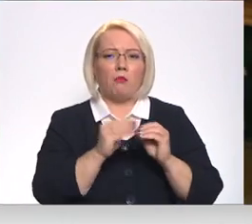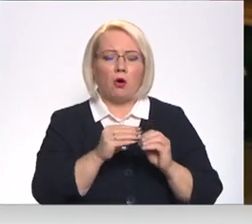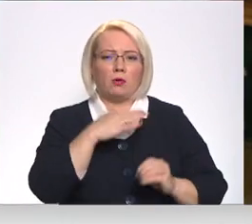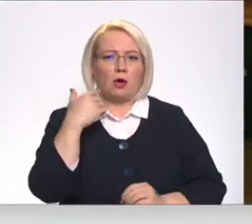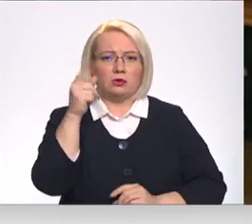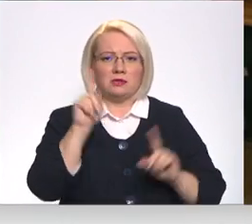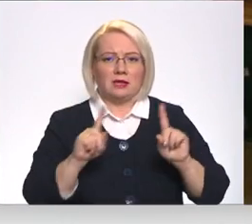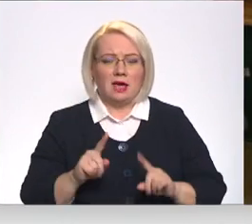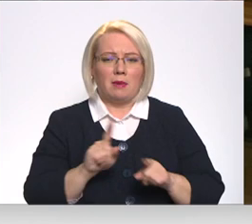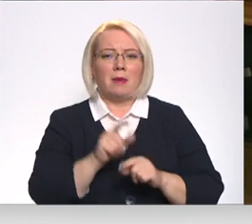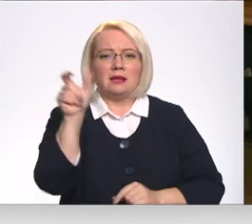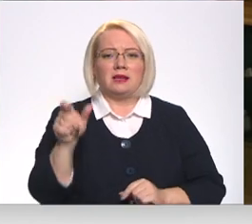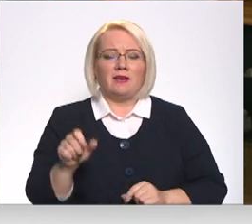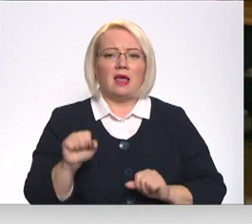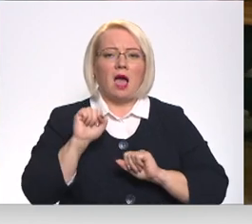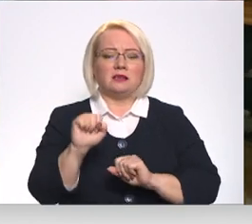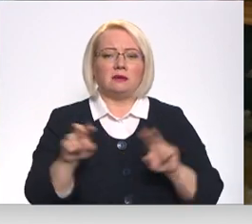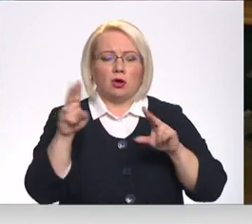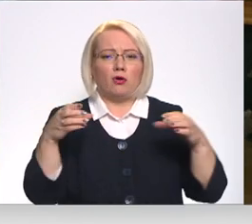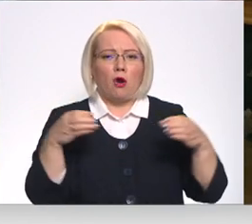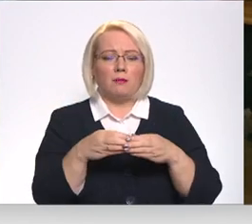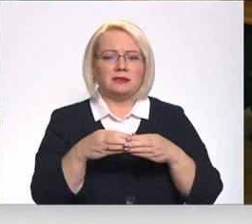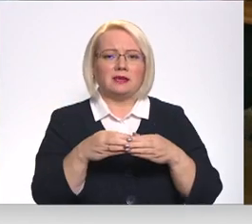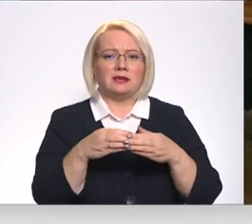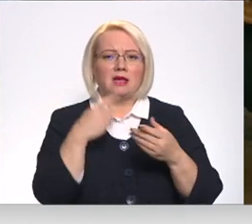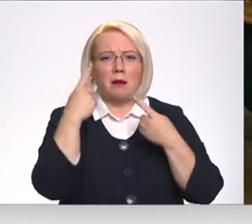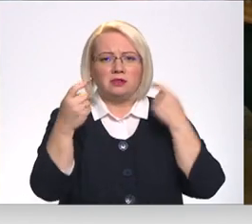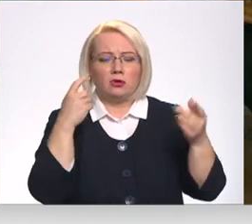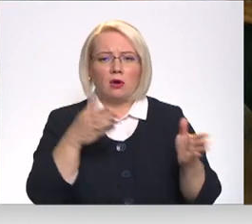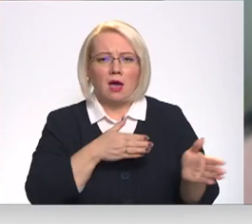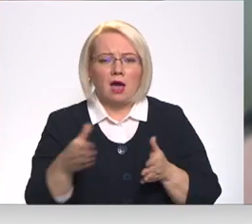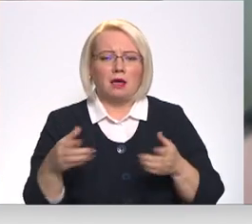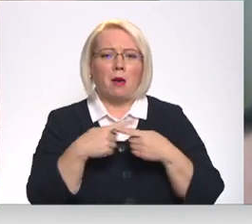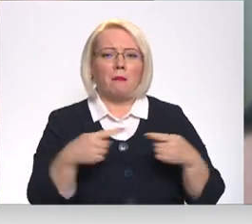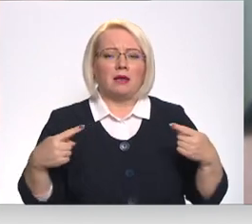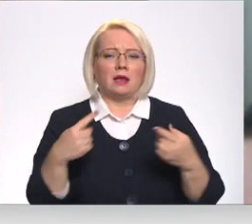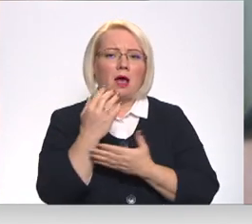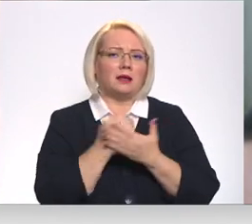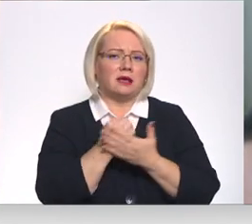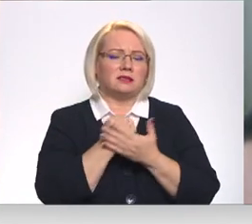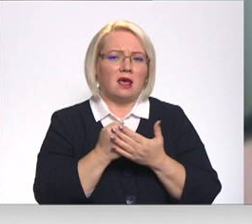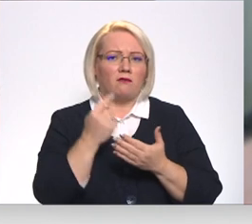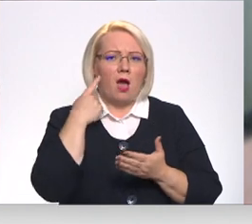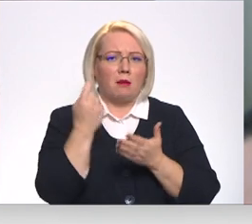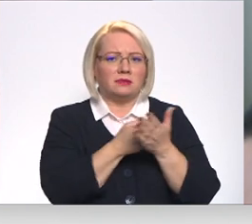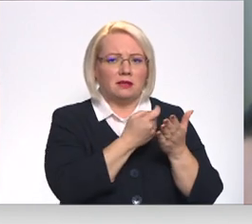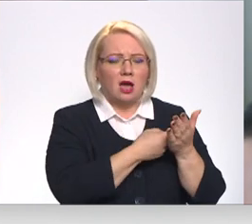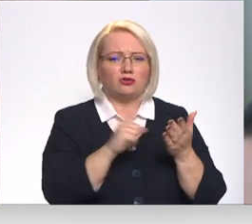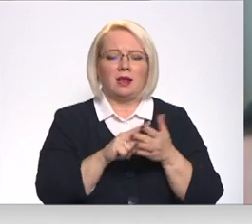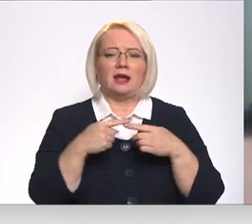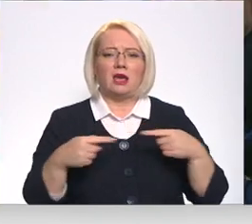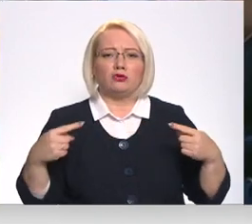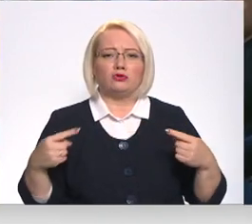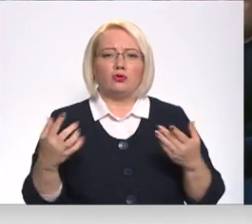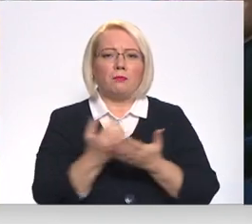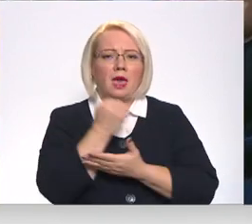piemēram, paša cilvēs aizsardzības komisijas apziņošanas kārtība, materālo rezervu apzināšanu šo resursu kaut kādu pieejamību, kas ir